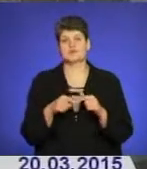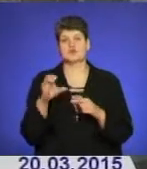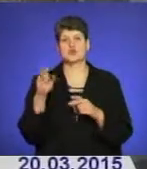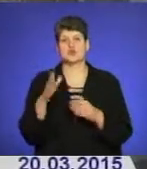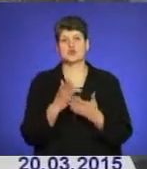населення. Дякую!